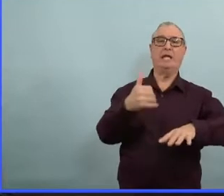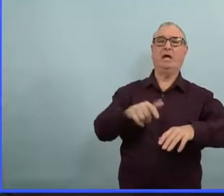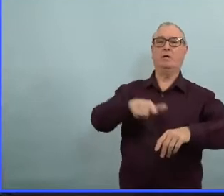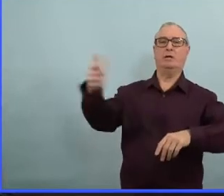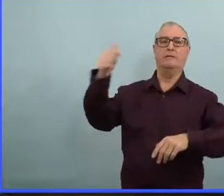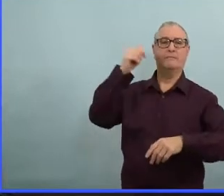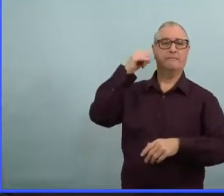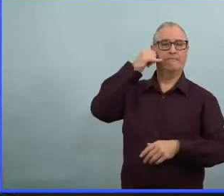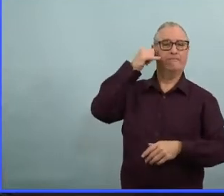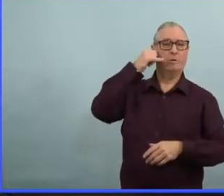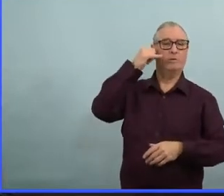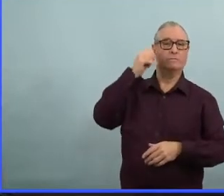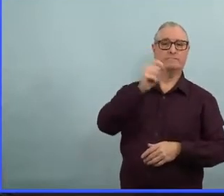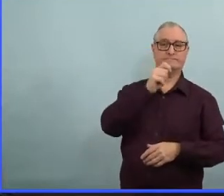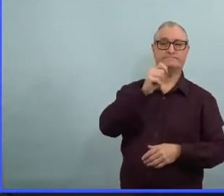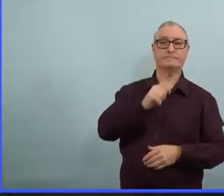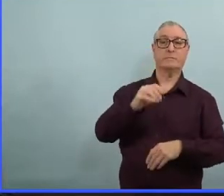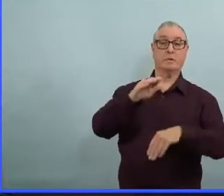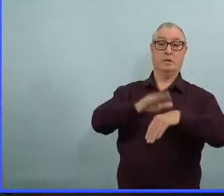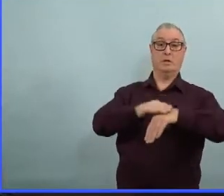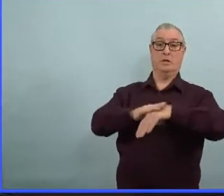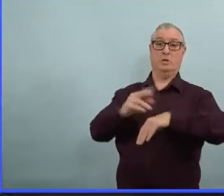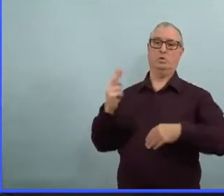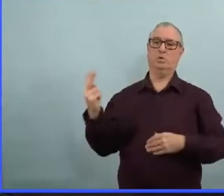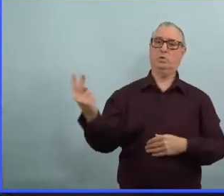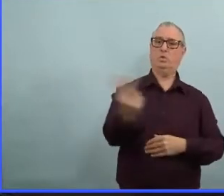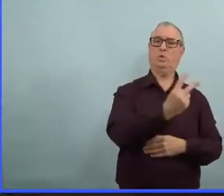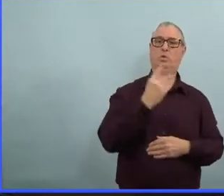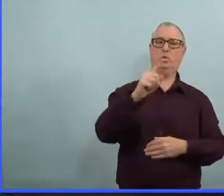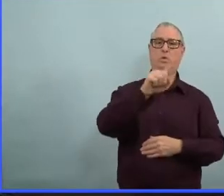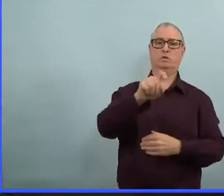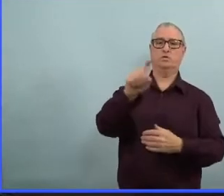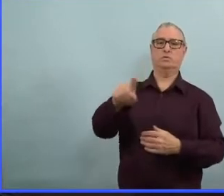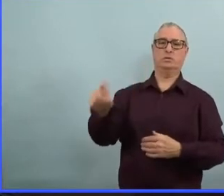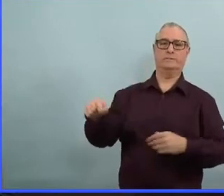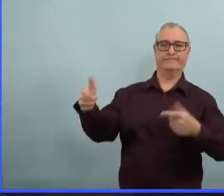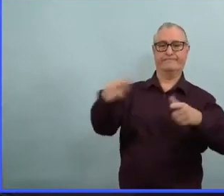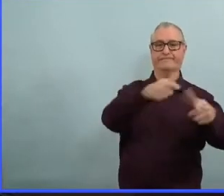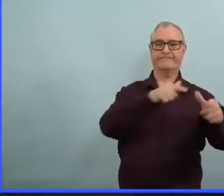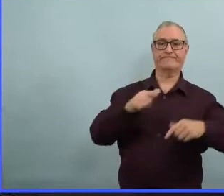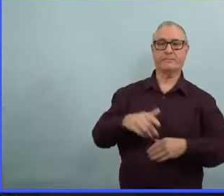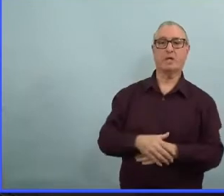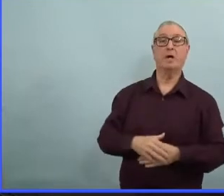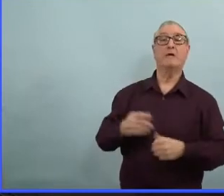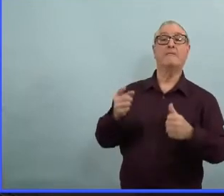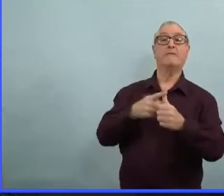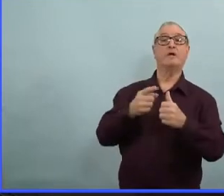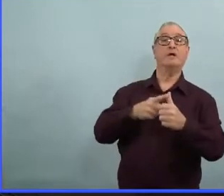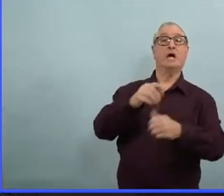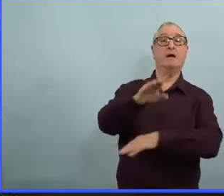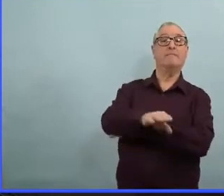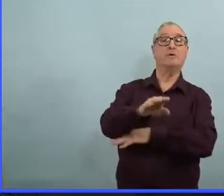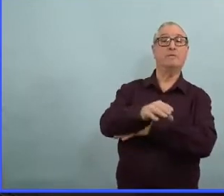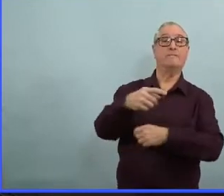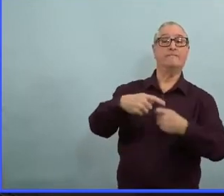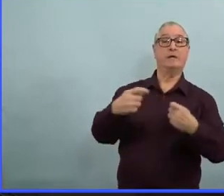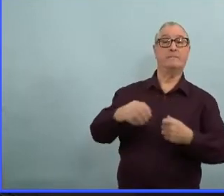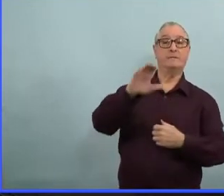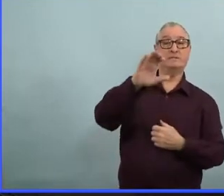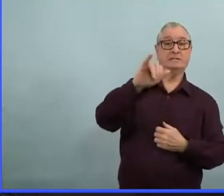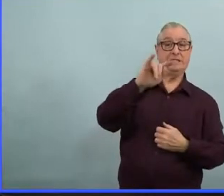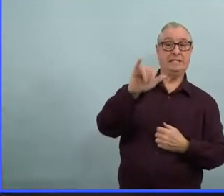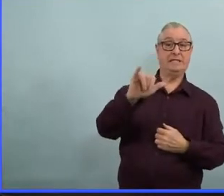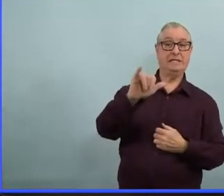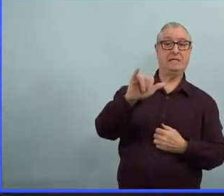vous avez droit à une question préliminaire et une question de suivi. Tout d'abord, cet après-midi, de City News. Mike.